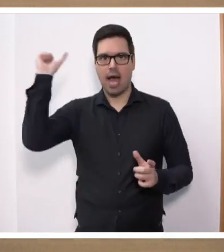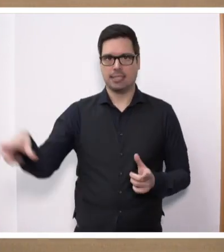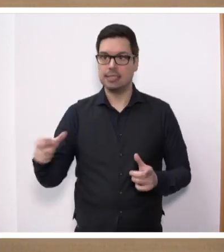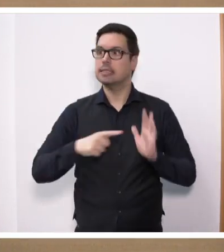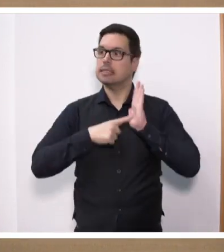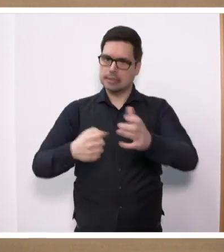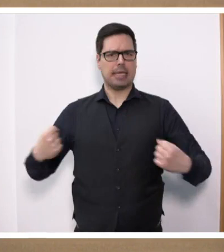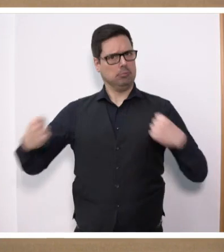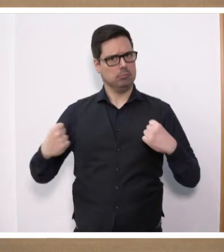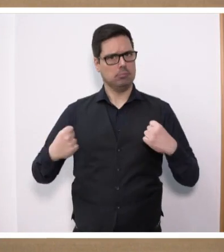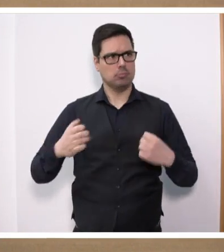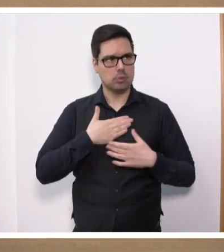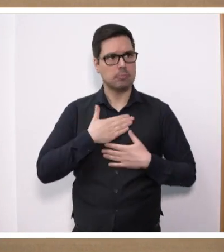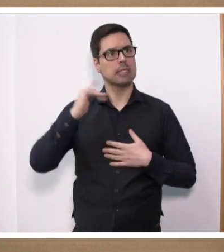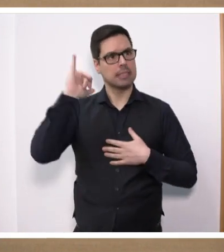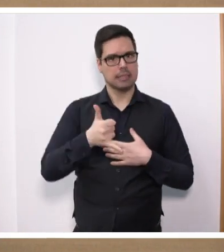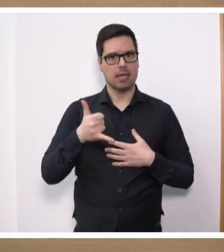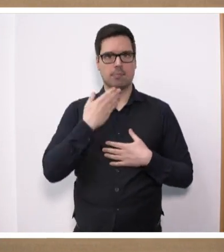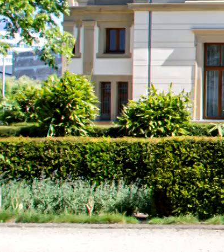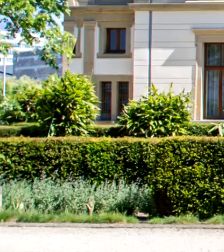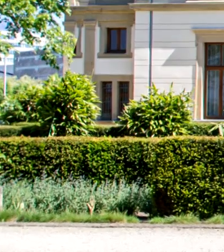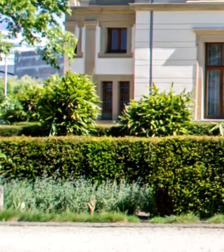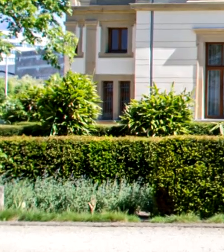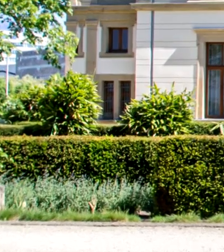Zeigen Sie Rückgrat. Stimmen Sie unserem Antrag zu. Vielen Dank.